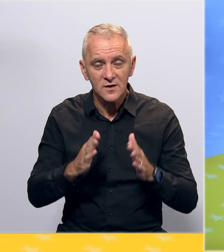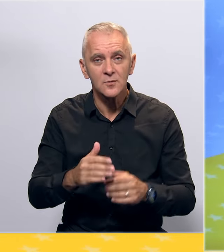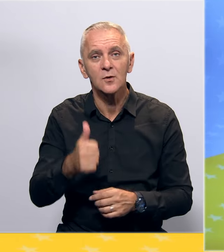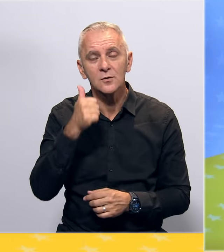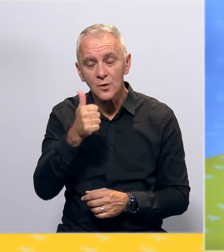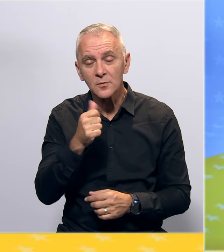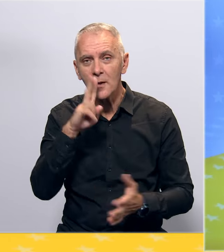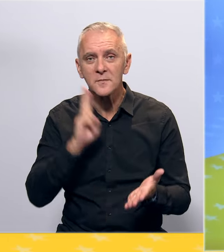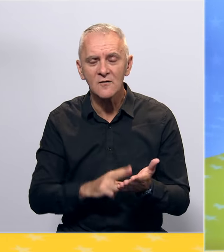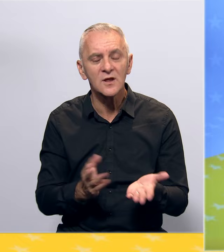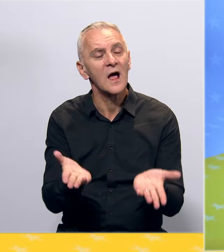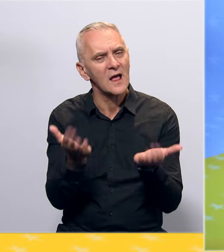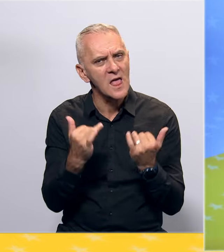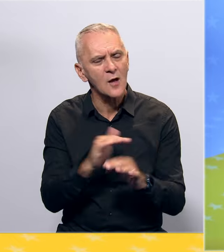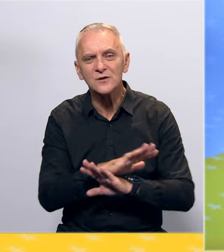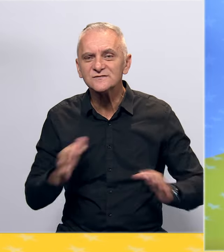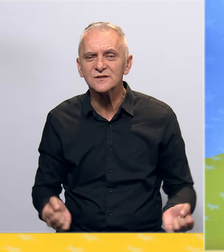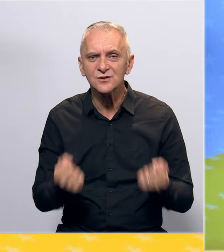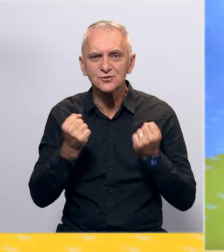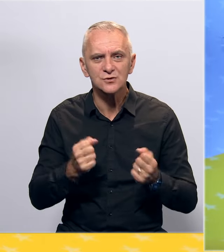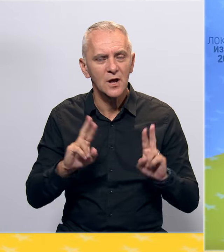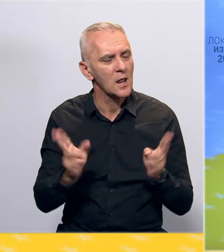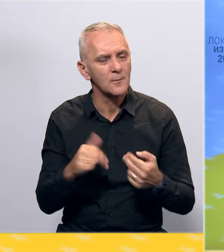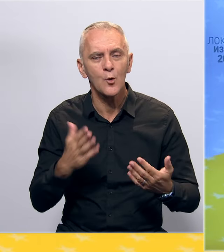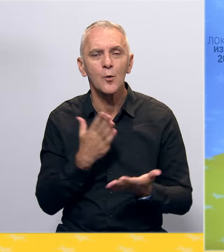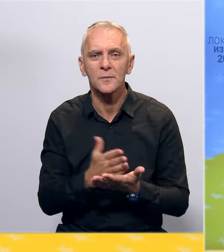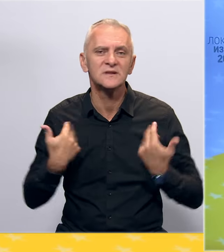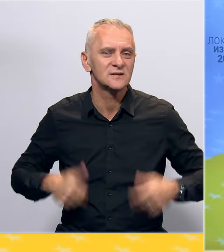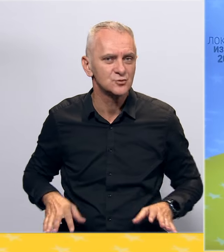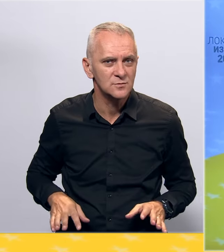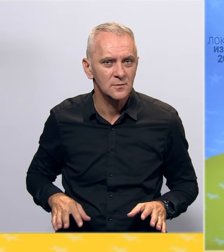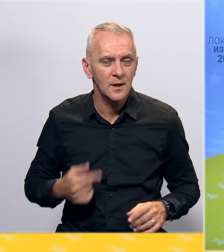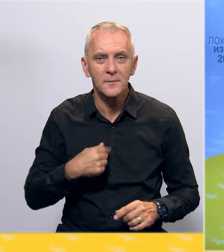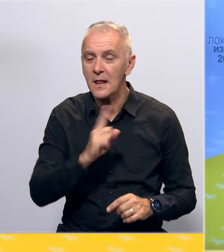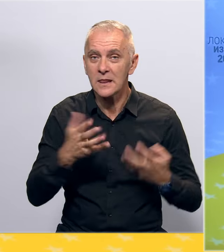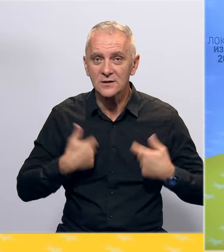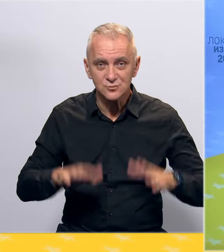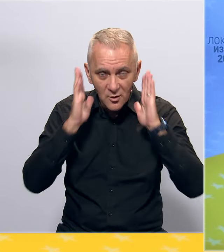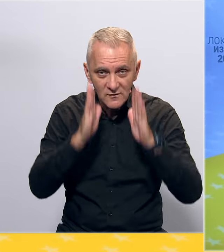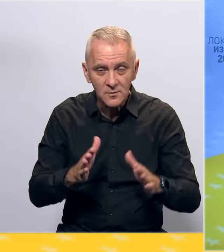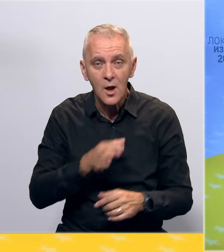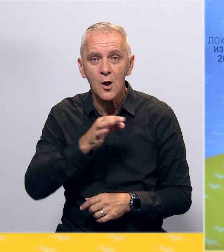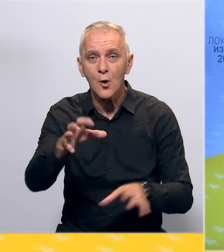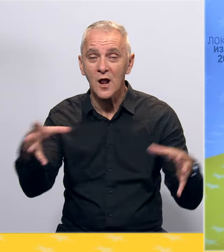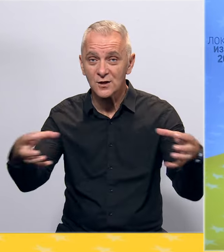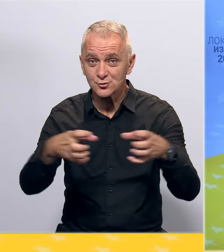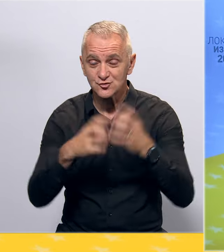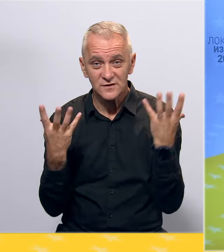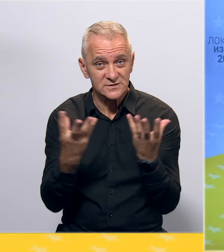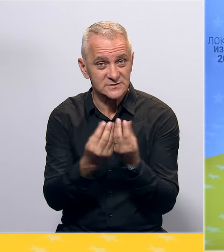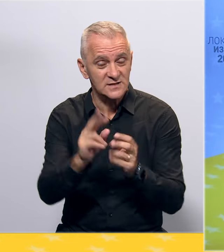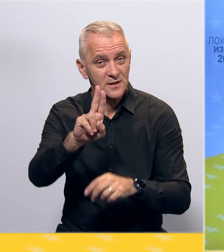pravda uprkos svim teškoćama ne mogu biti poraženi. Zato ne gubimo vjeru da lokalna društvena zajednica